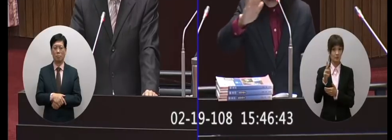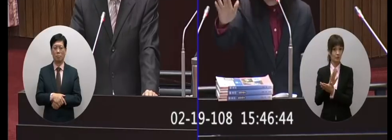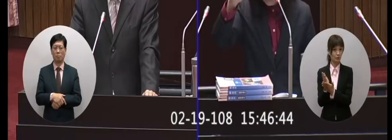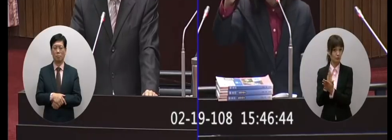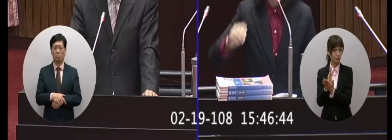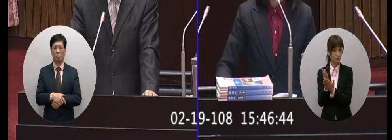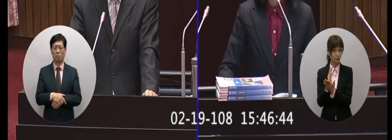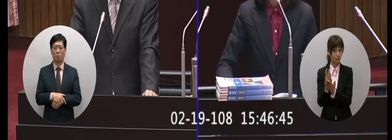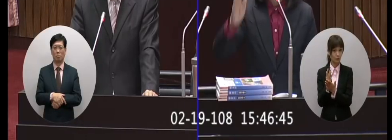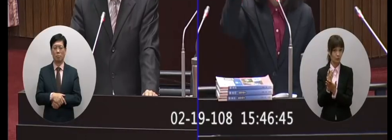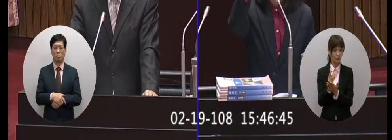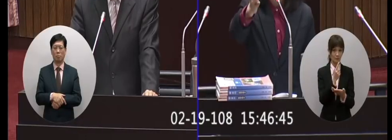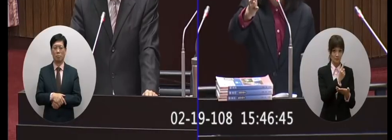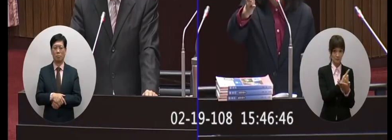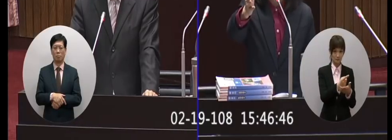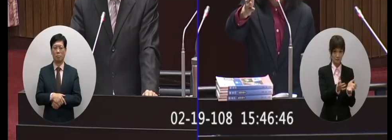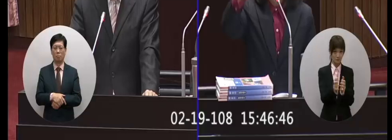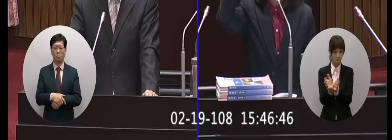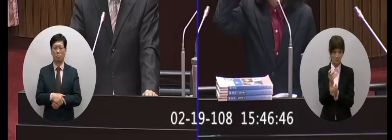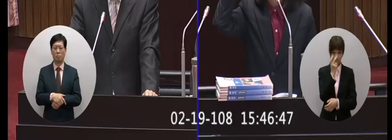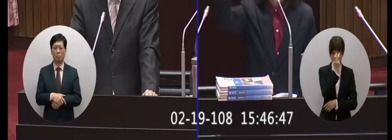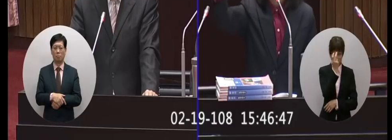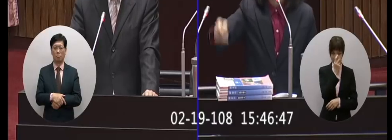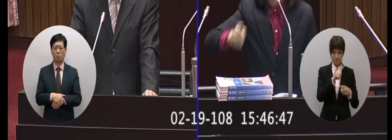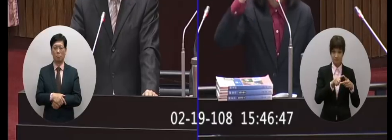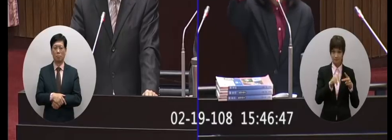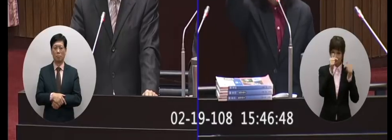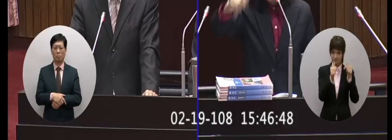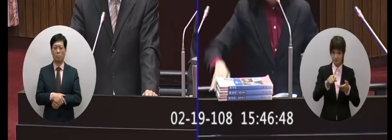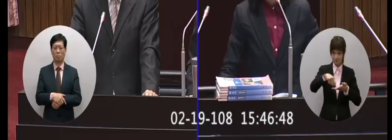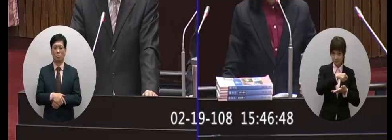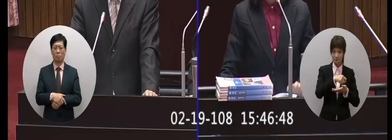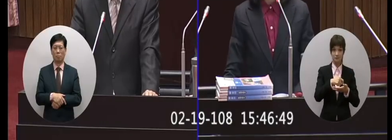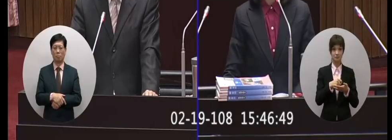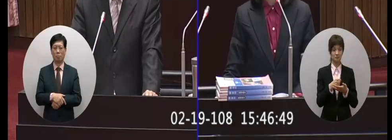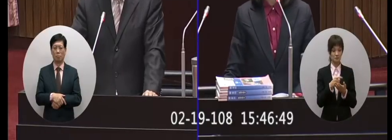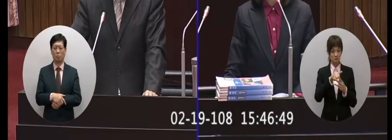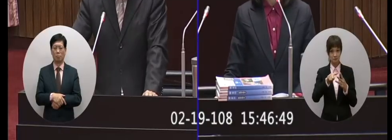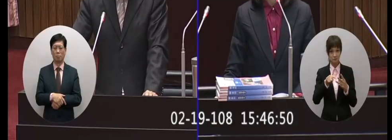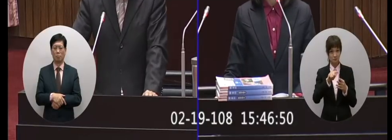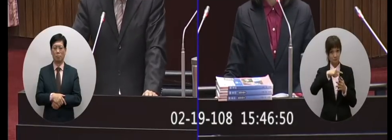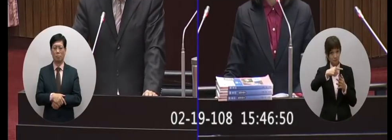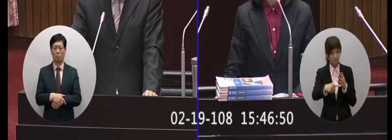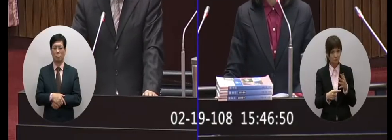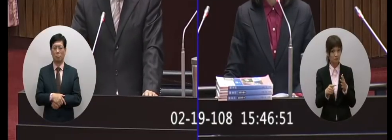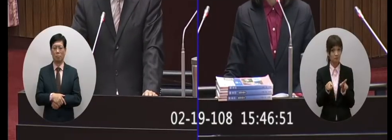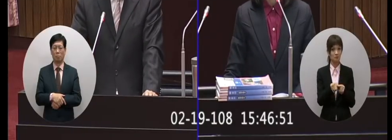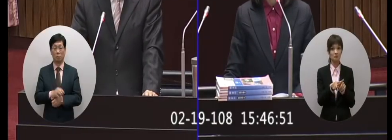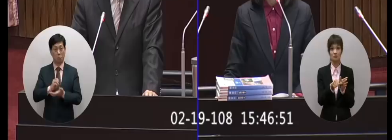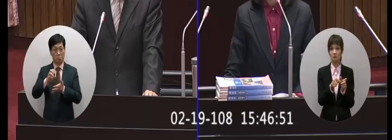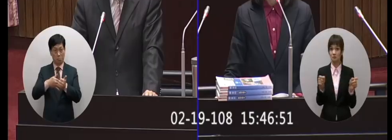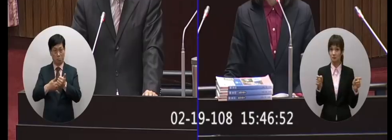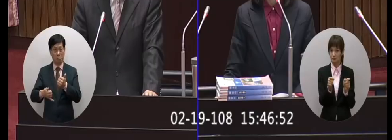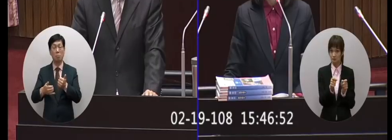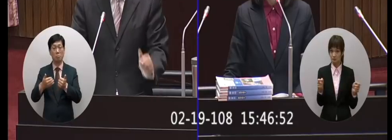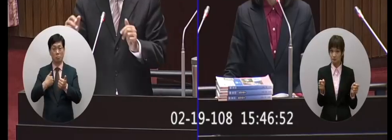各領域的審定從編寫到審定一般都多久好跟委員報告